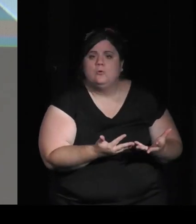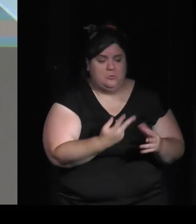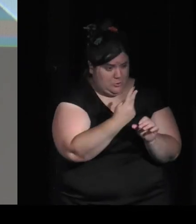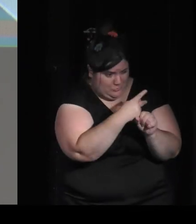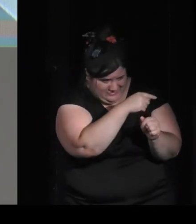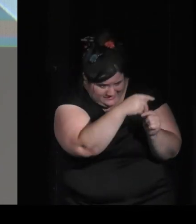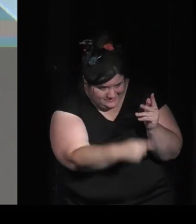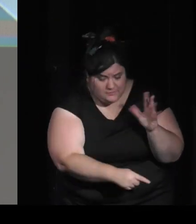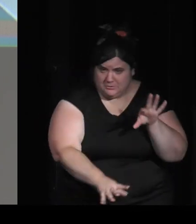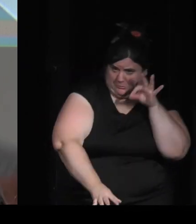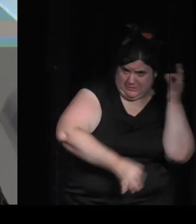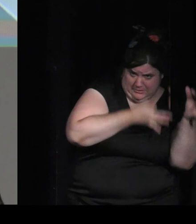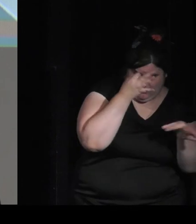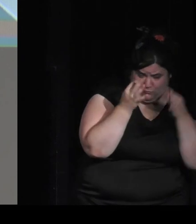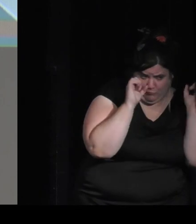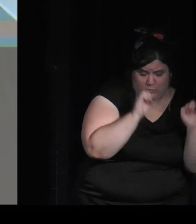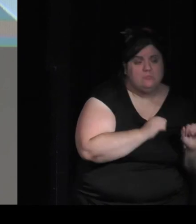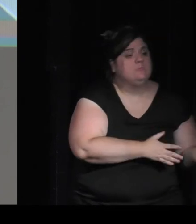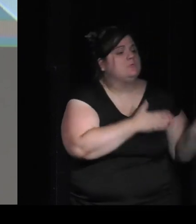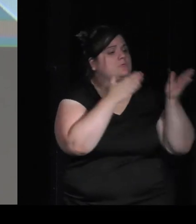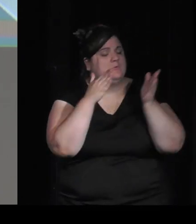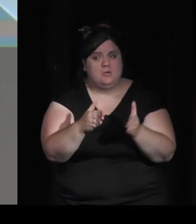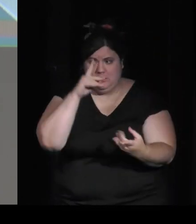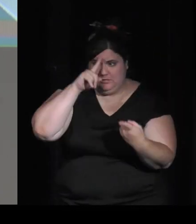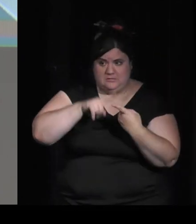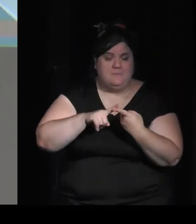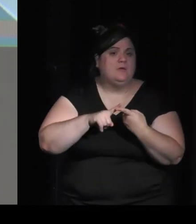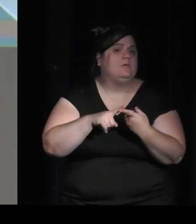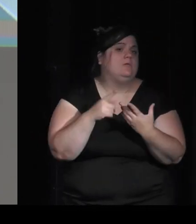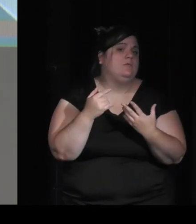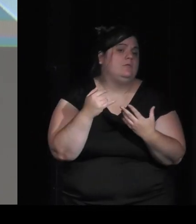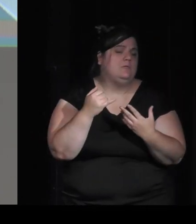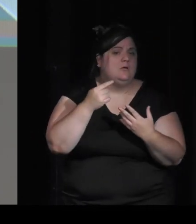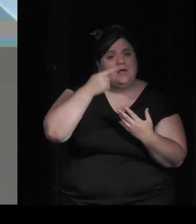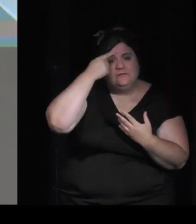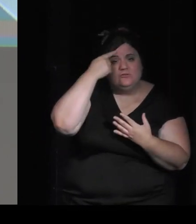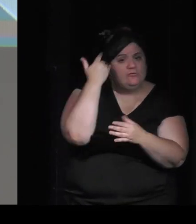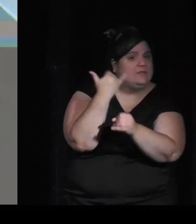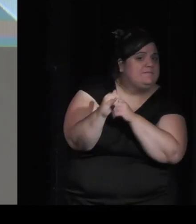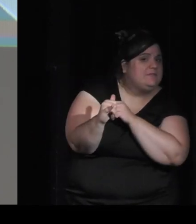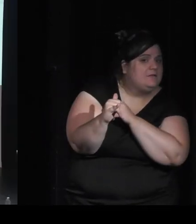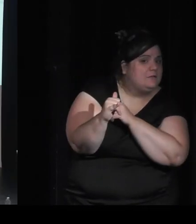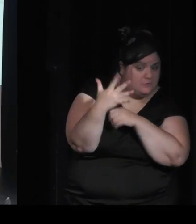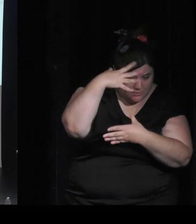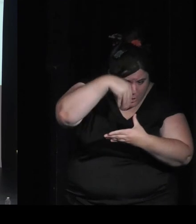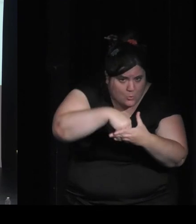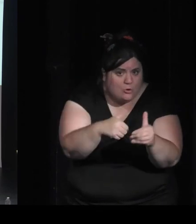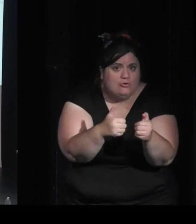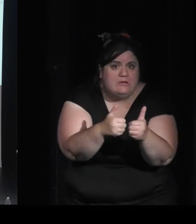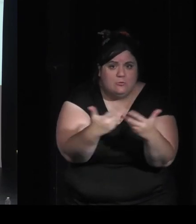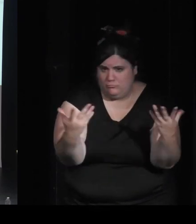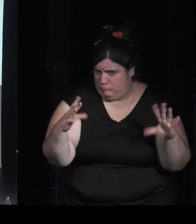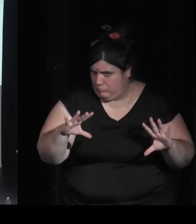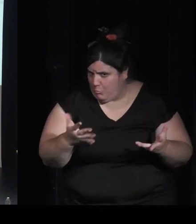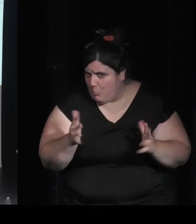outils pour le faire s'intéresser aussi aux enjeux de l'intelligence artificielle appliquée aux jeux vidéo proposer des